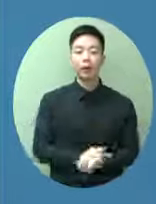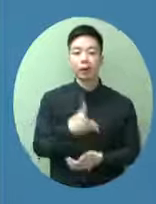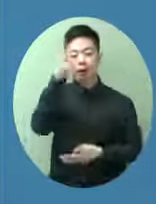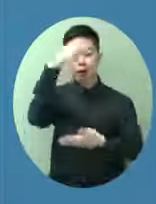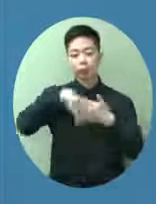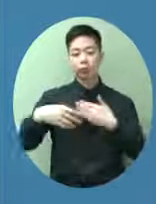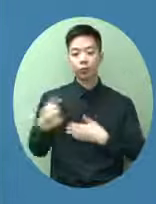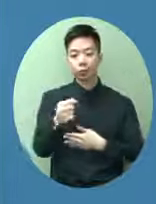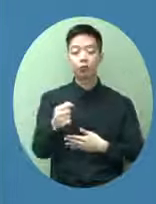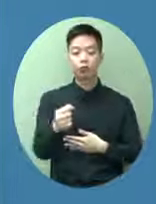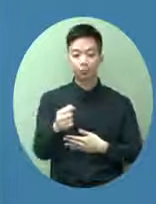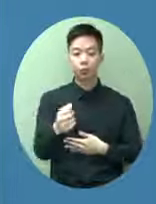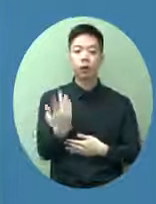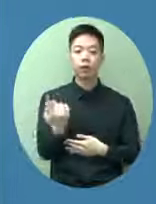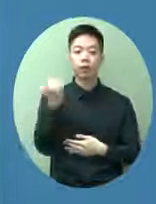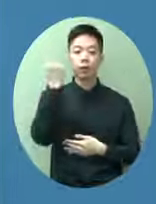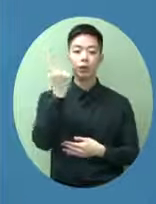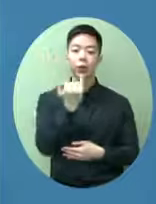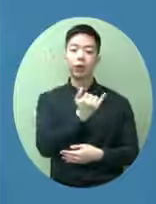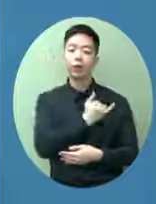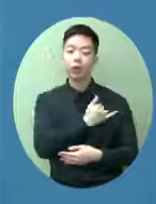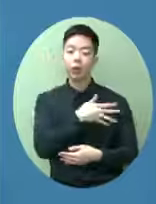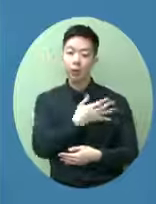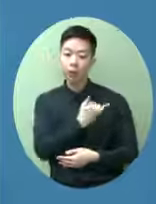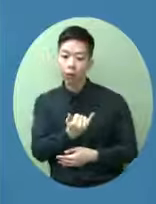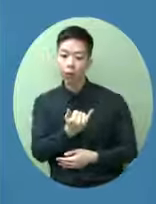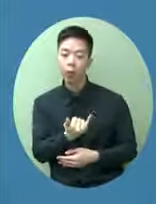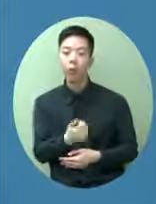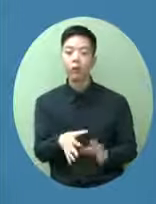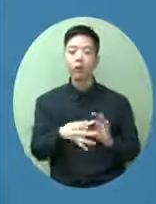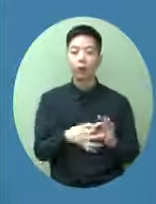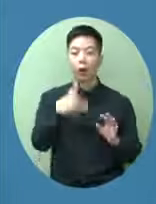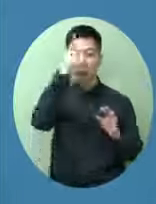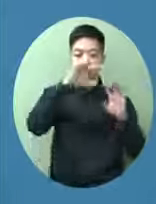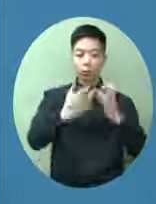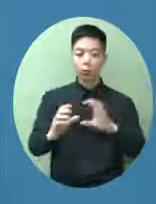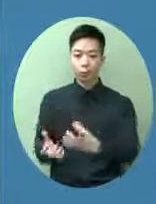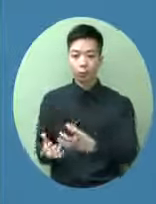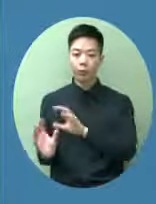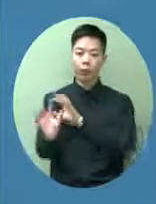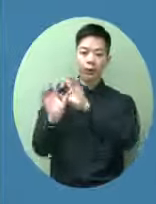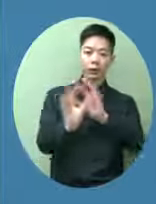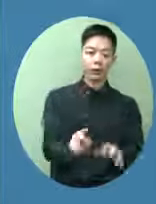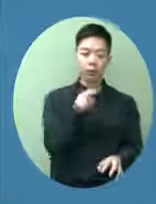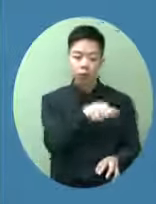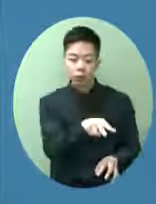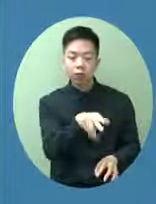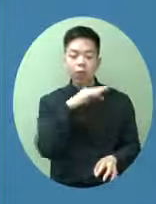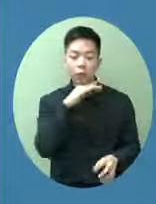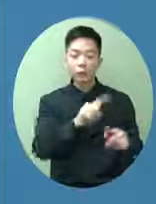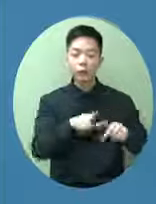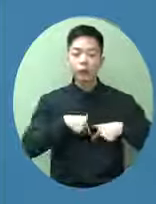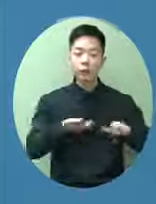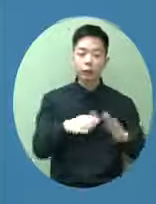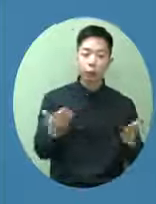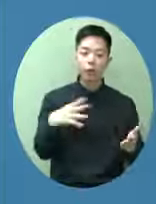周末他統籌了有關部門去看了一次究竟如果要用竹高灣的檢疫設施是